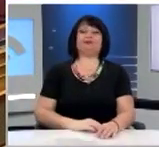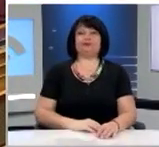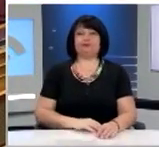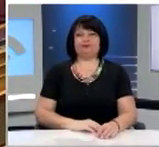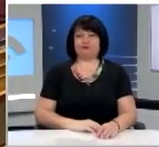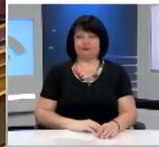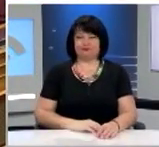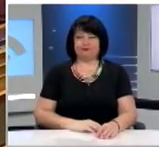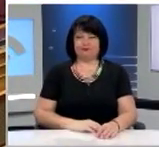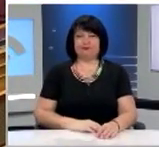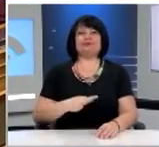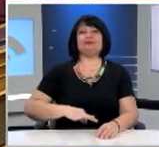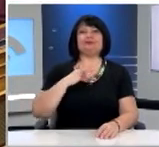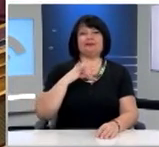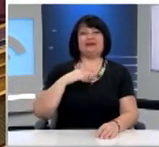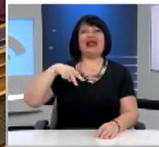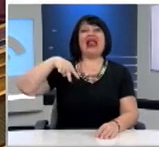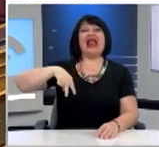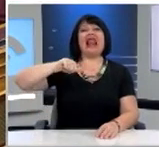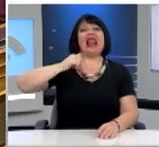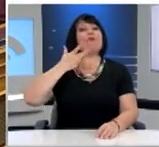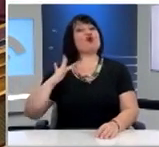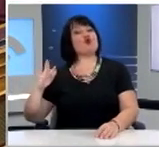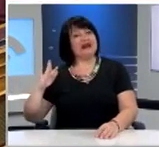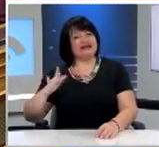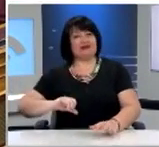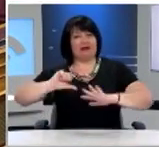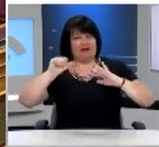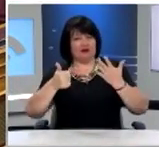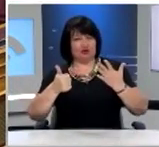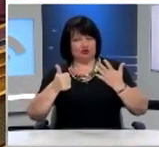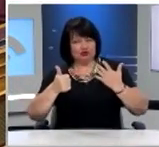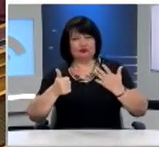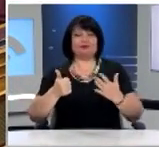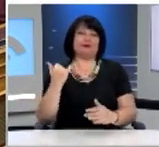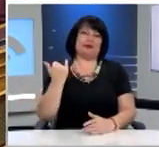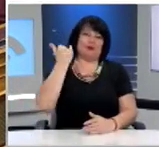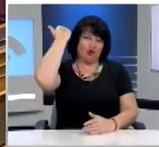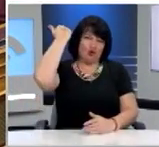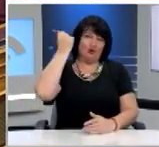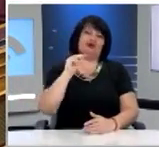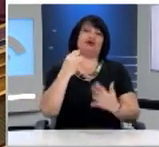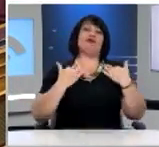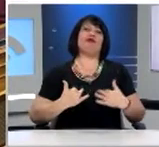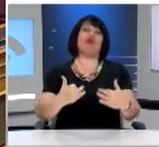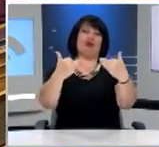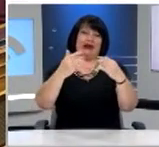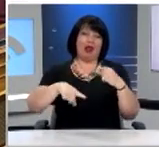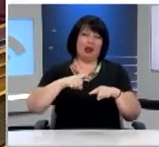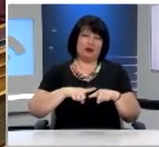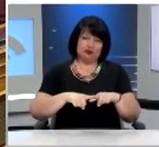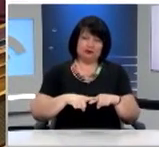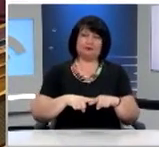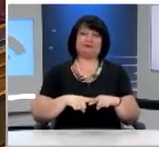Ο κύριος Γεώργιος Λαμπρούλης, έκτος Αντιπρόεδρος της Βουλής των Ελλήνων,